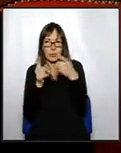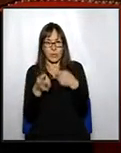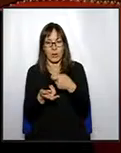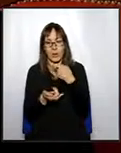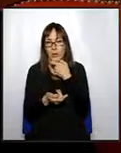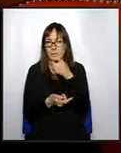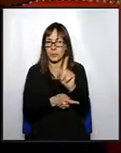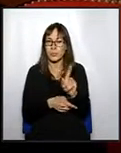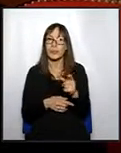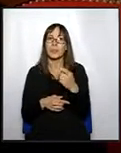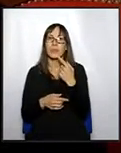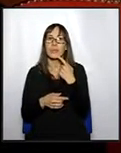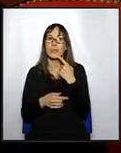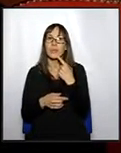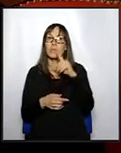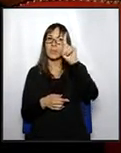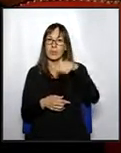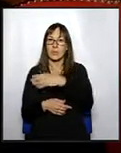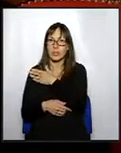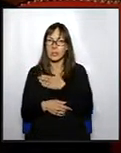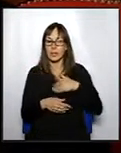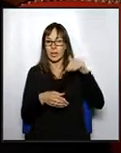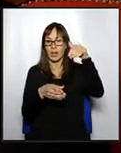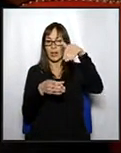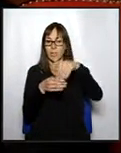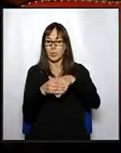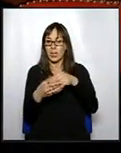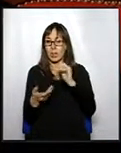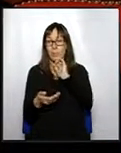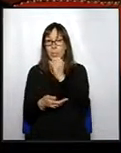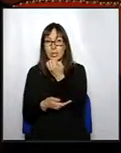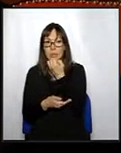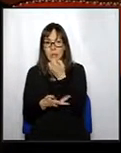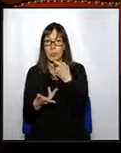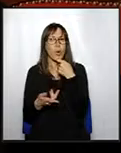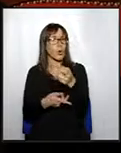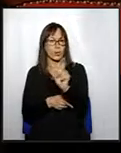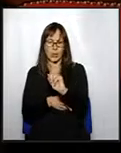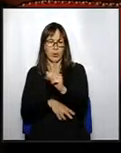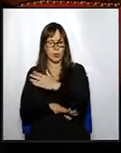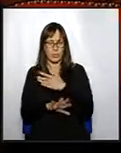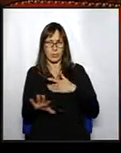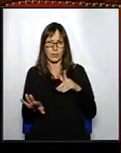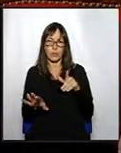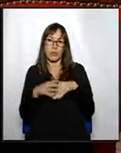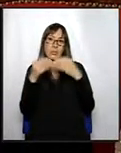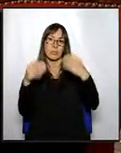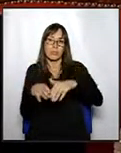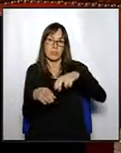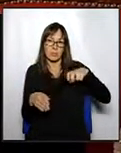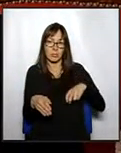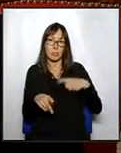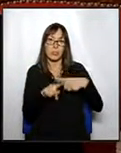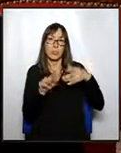ens hauria agradat igual poder votar a favor d'aquesta moció. No hi votarem en contra. Ens abstindrem. Ens